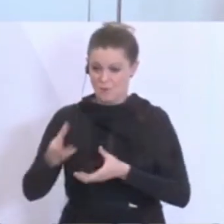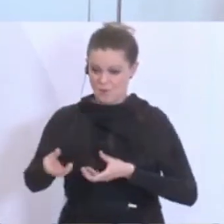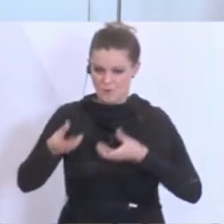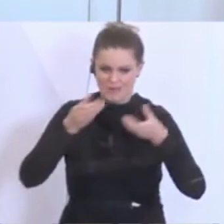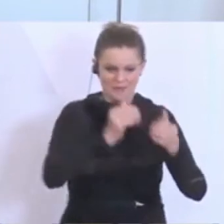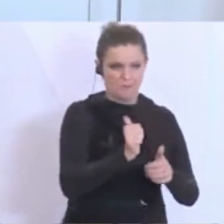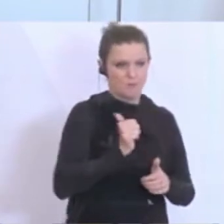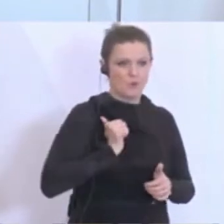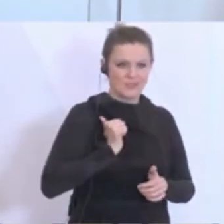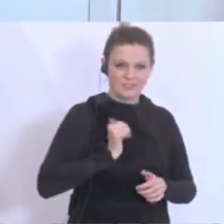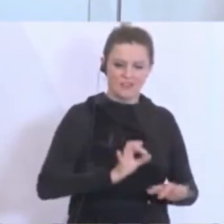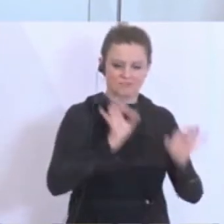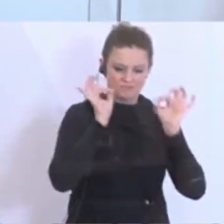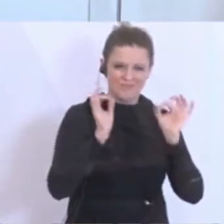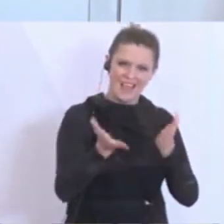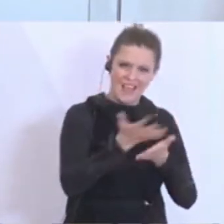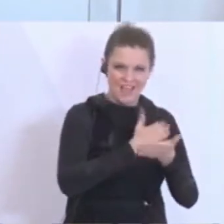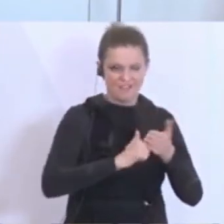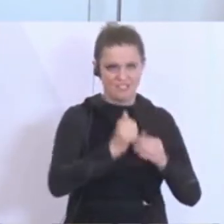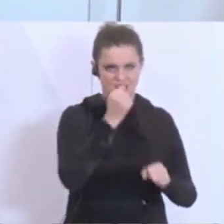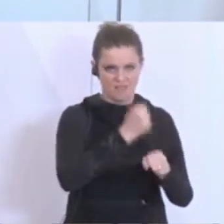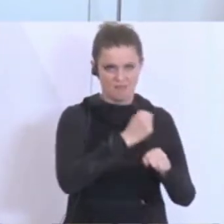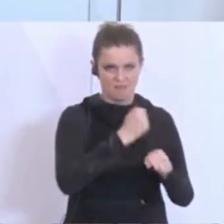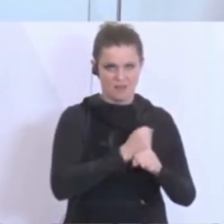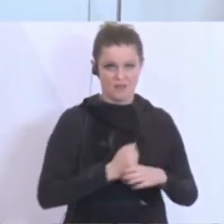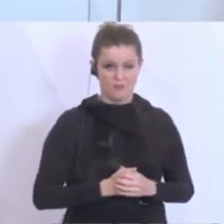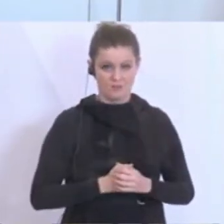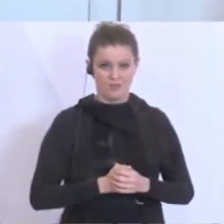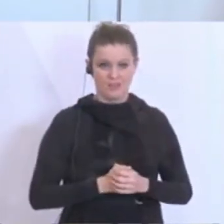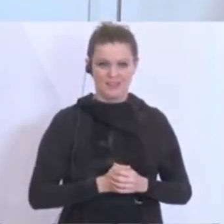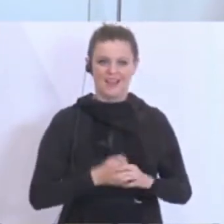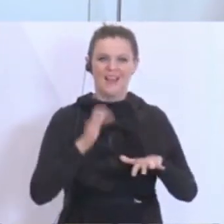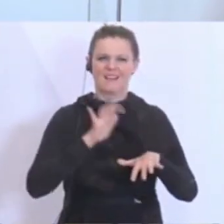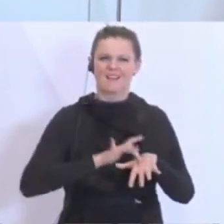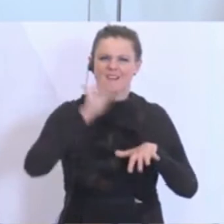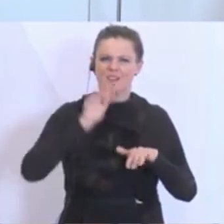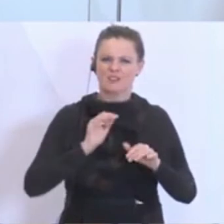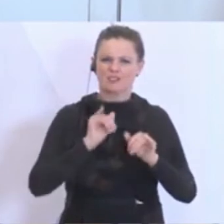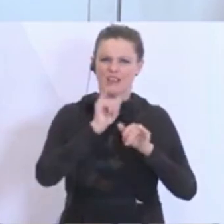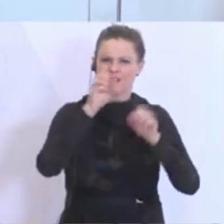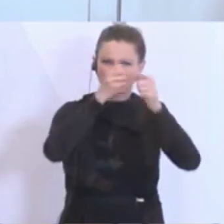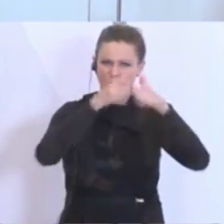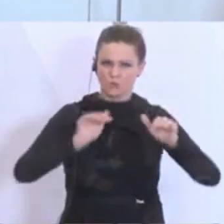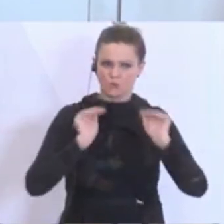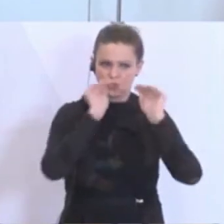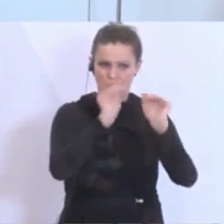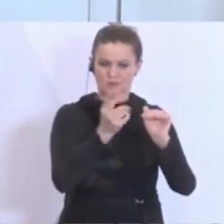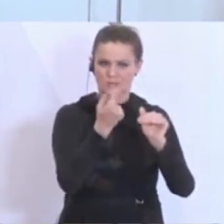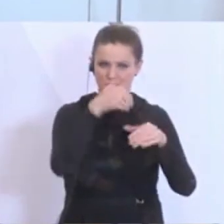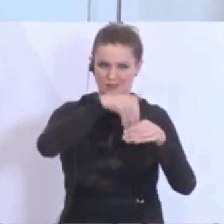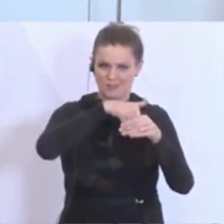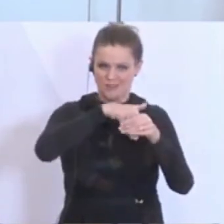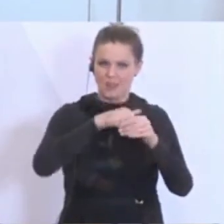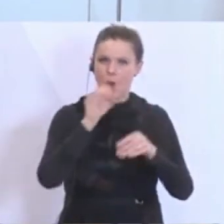effizient zu erfüllen. Es ist das Stichwort Gefallen schutzkritischer Infrastruktur, das heißt, Objekte in der